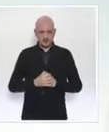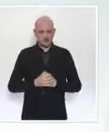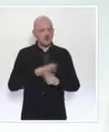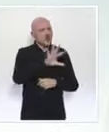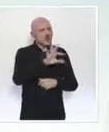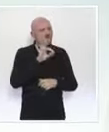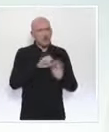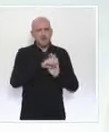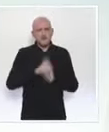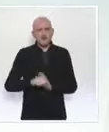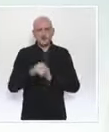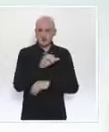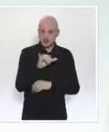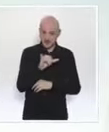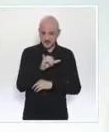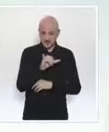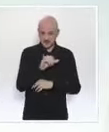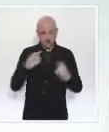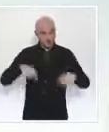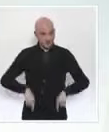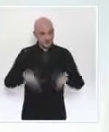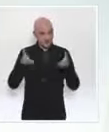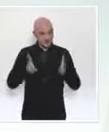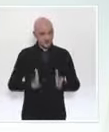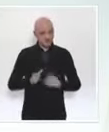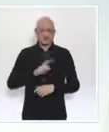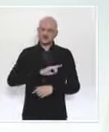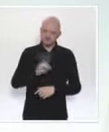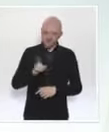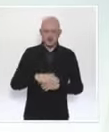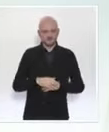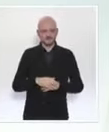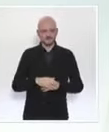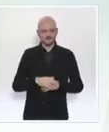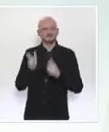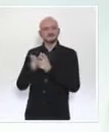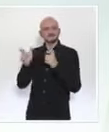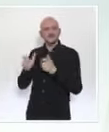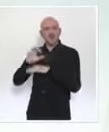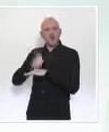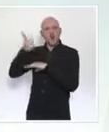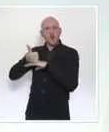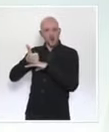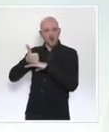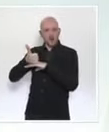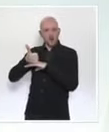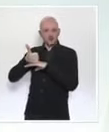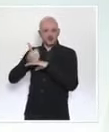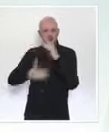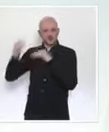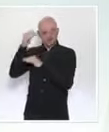en priorité n'incombe pas au gouvernement, mais à la Haute autorité de santé qui s'est d'ailleurs prononcée en début de semaine